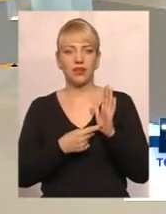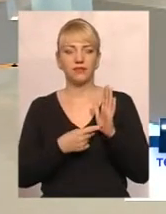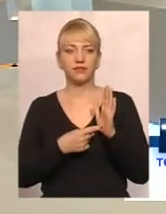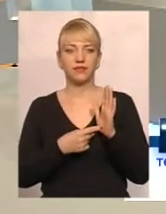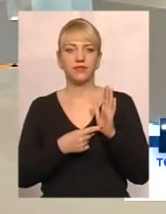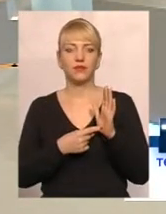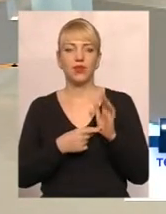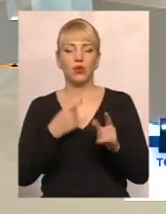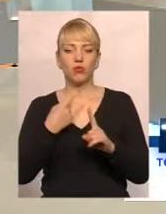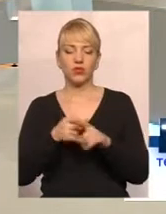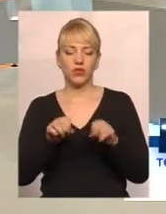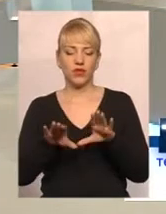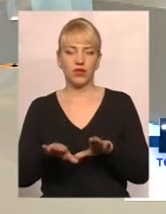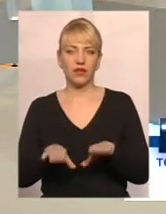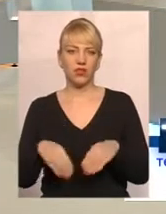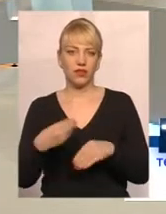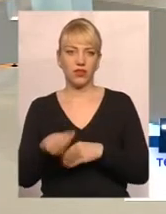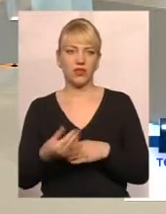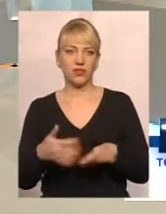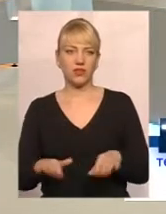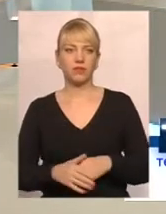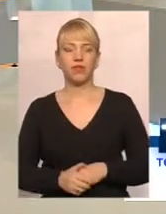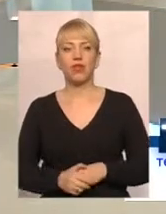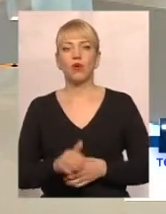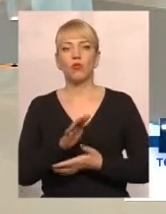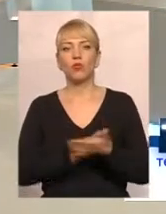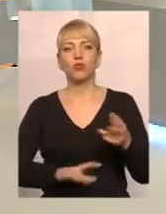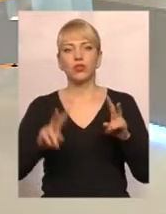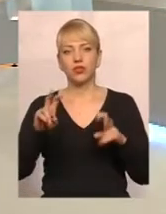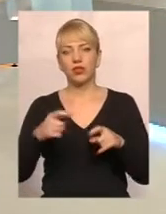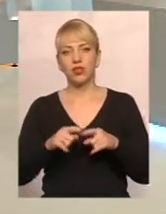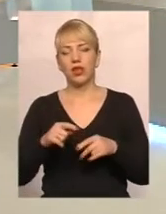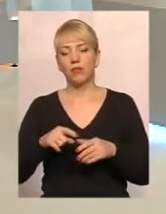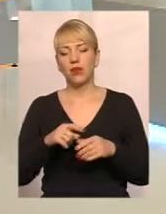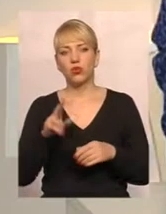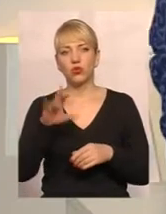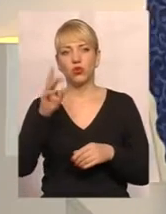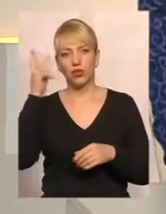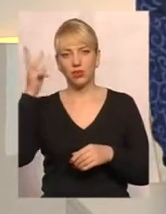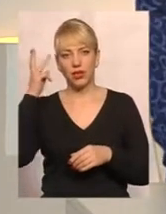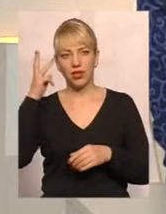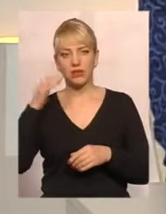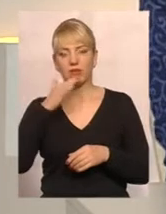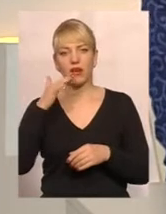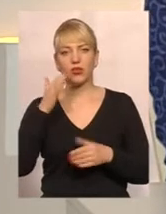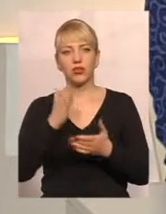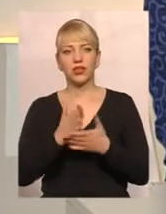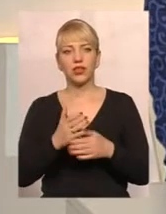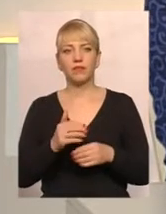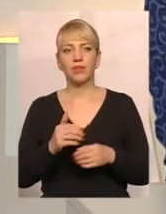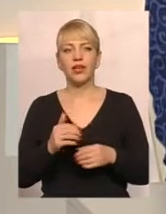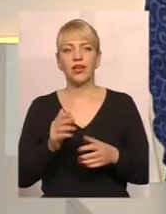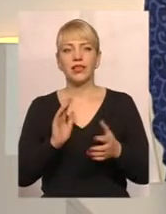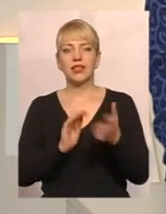позитивні рішення виносять цього. Продовження теми. Довкола Хмельницького дуже багато садових